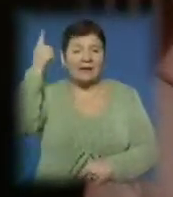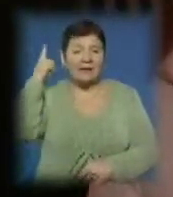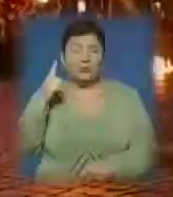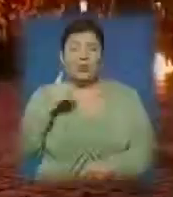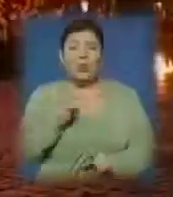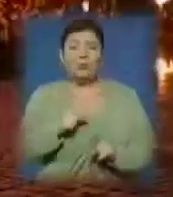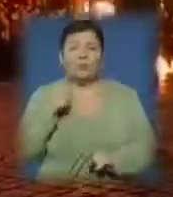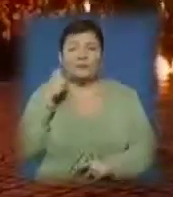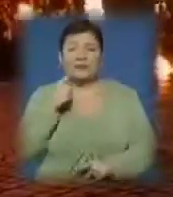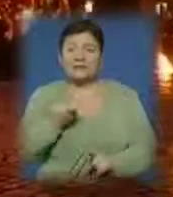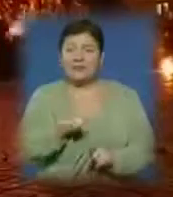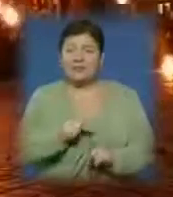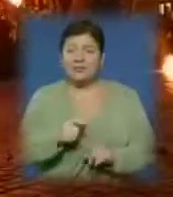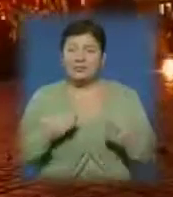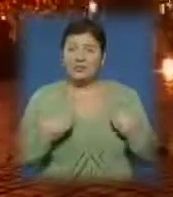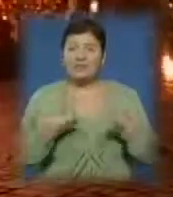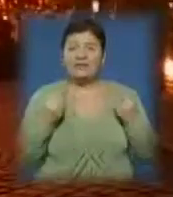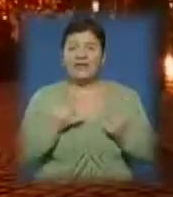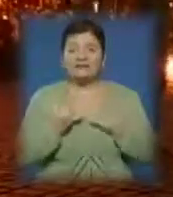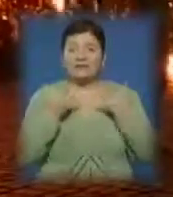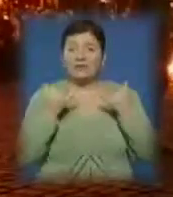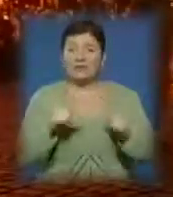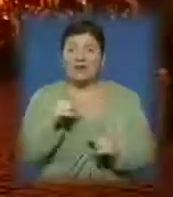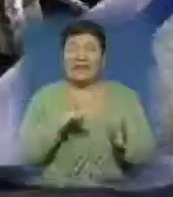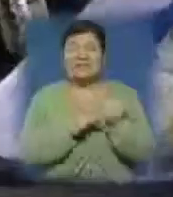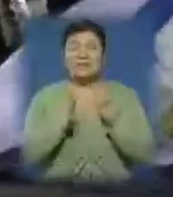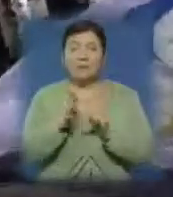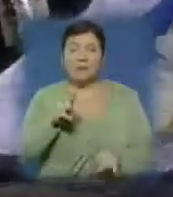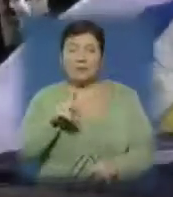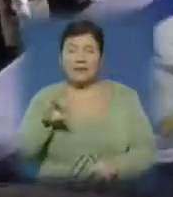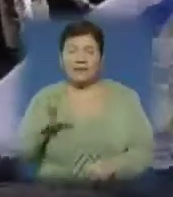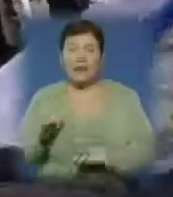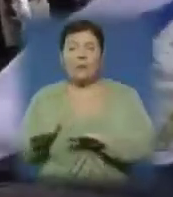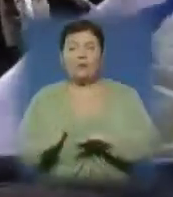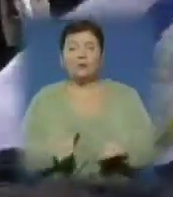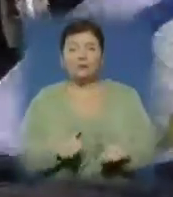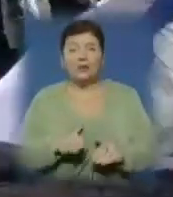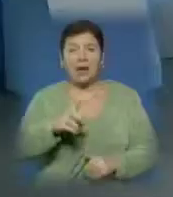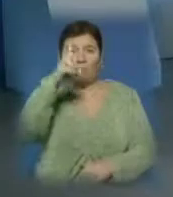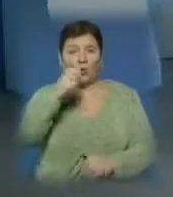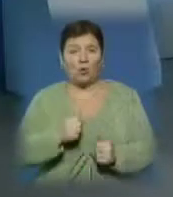більше про це. Уже сьогодні в день вшанування Святого Мартина у всіх храмах міста пройшли богослужіння.